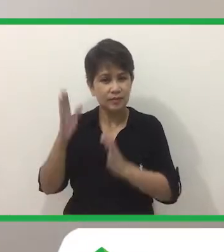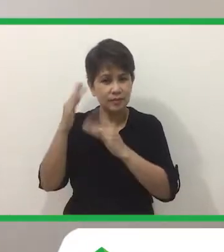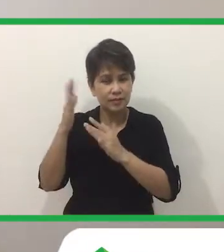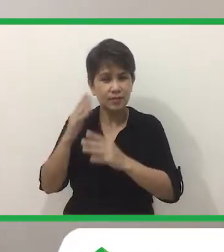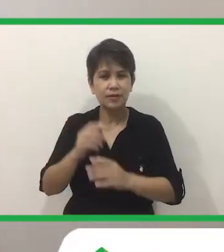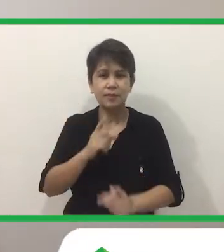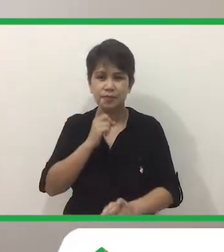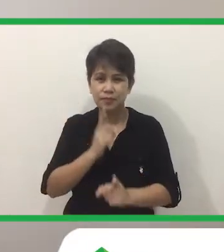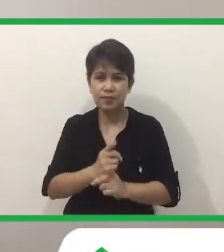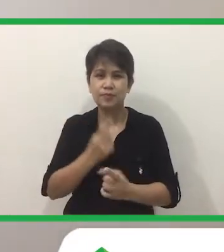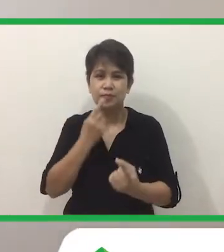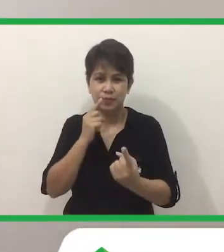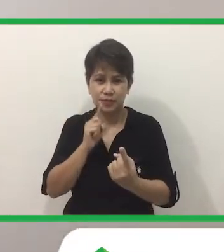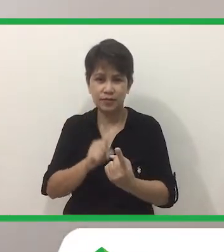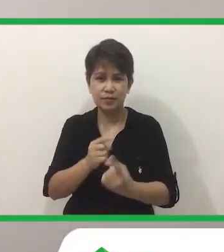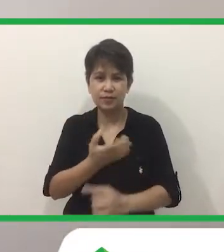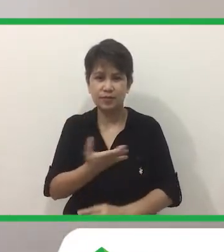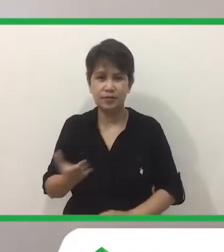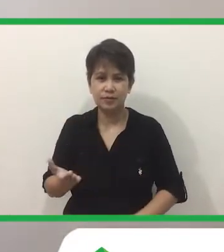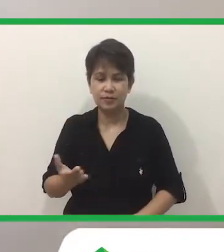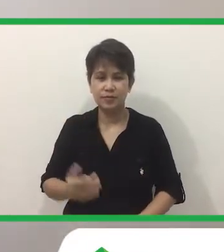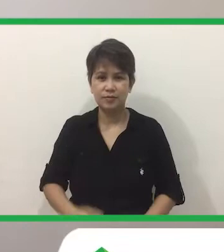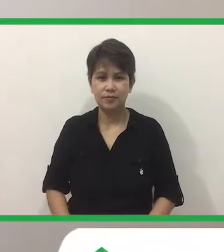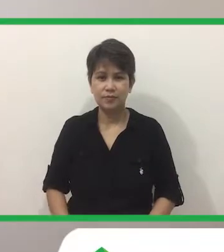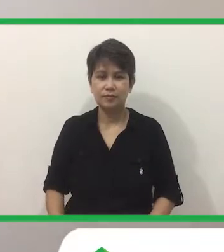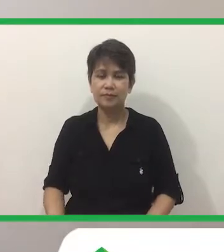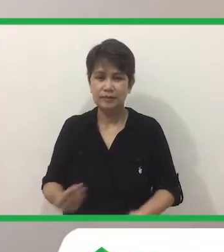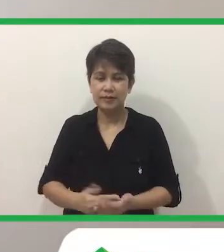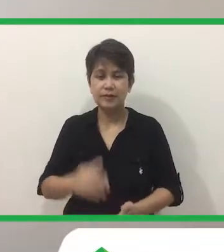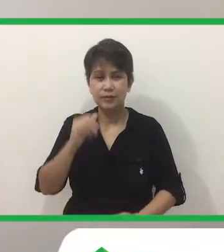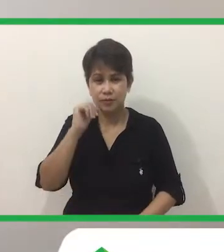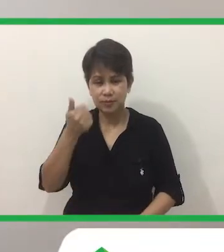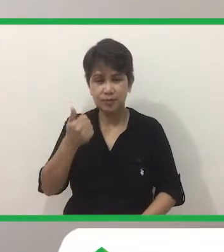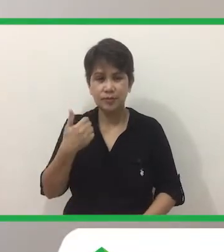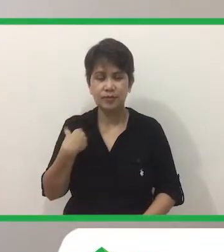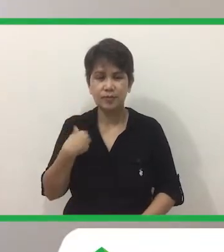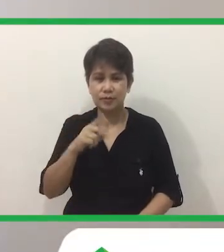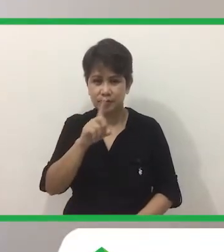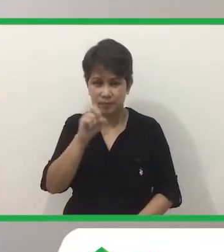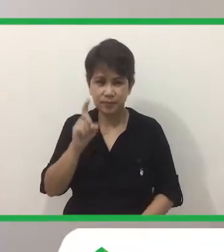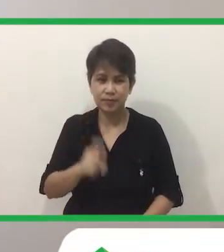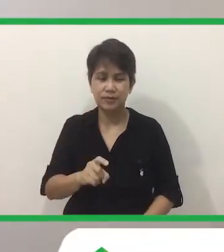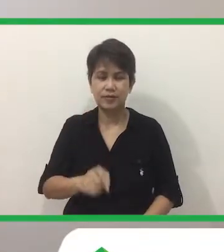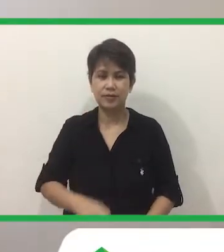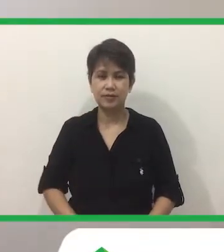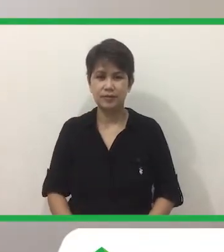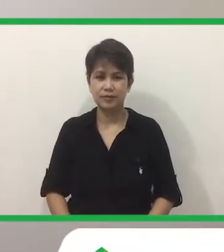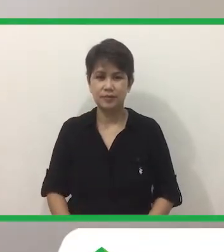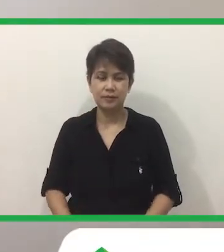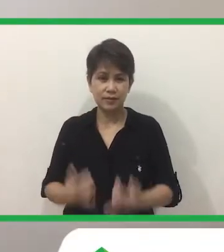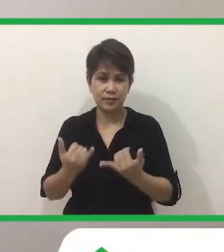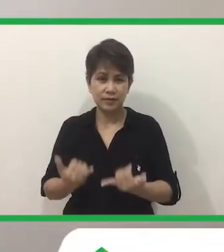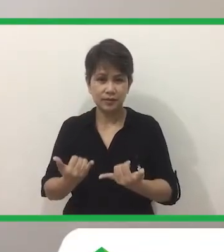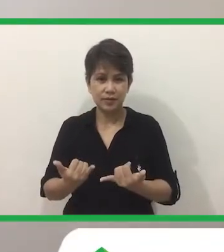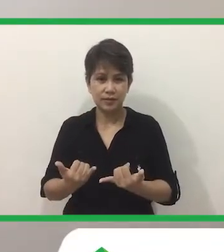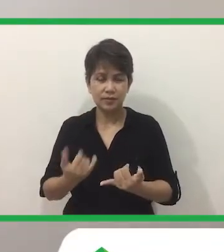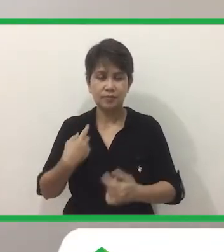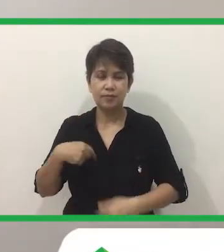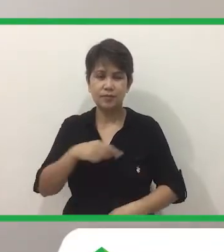nakuha ninyo, ano? So, bukas muli, magkakaroon alit tayo ng bugtongan. At ngayon, dadaputan tayo sa ating